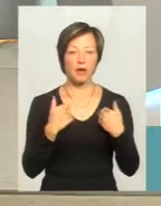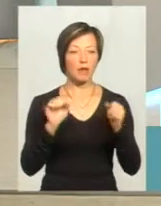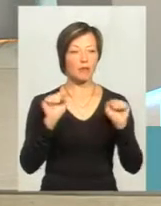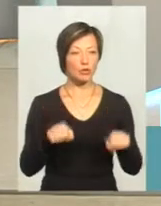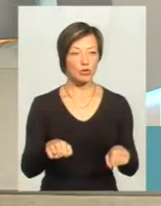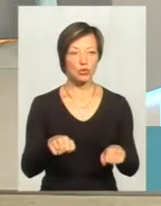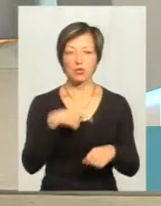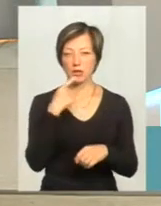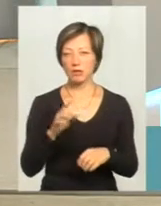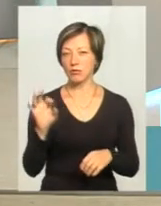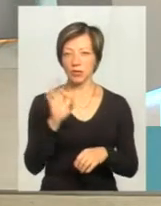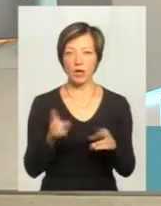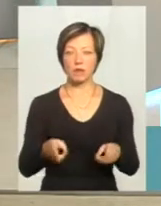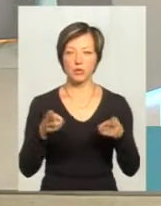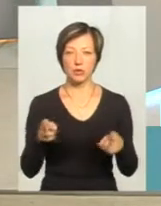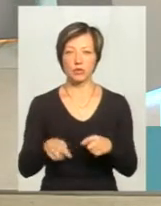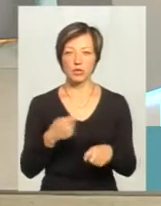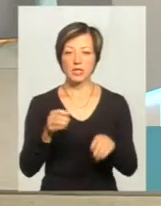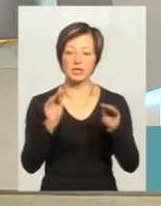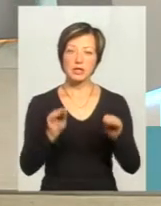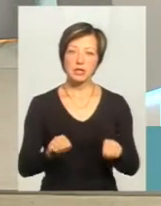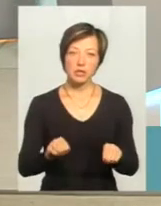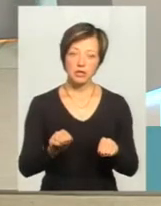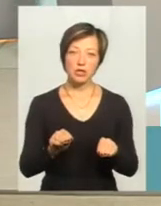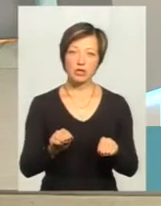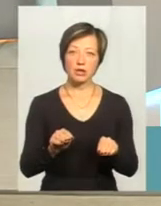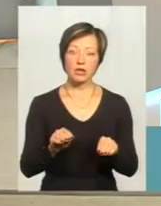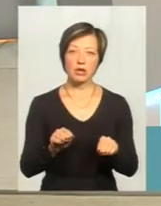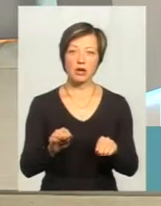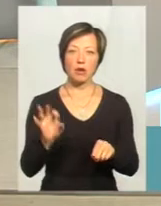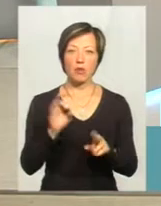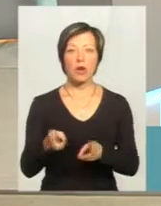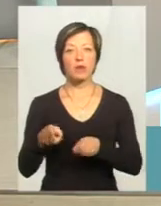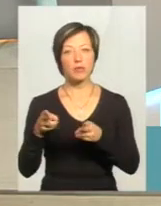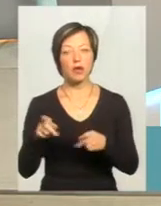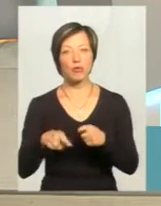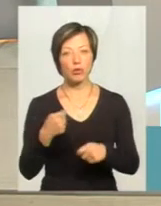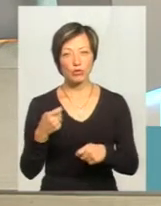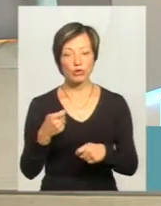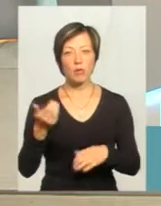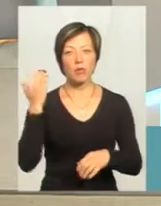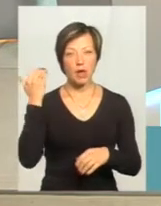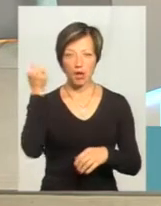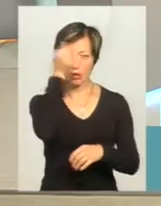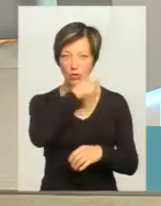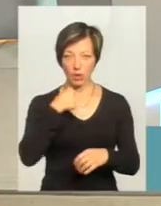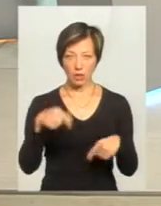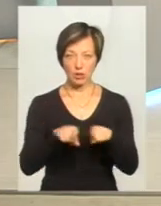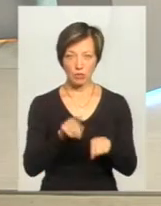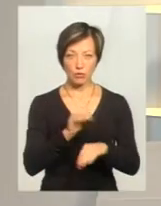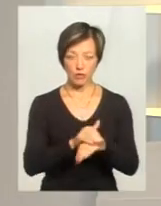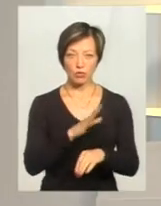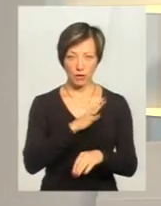стверджувати лише про кримінальні правопорушення. Статистичні дані щодо такі А стосовно кримінальних порушень, в попередні роки теж